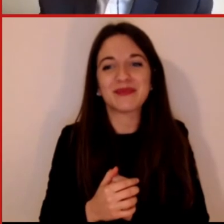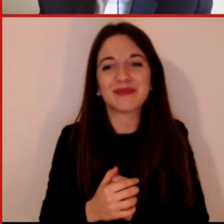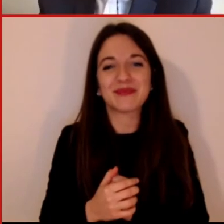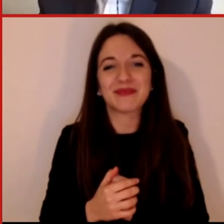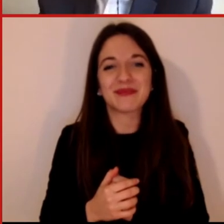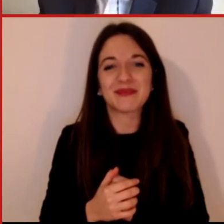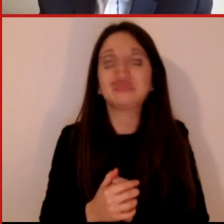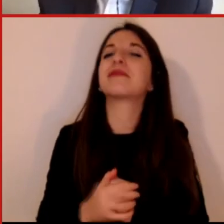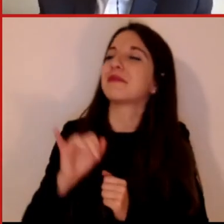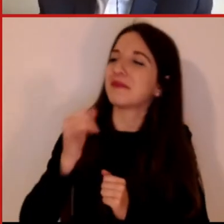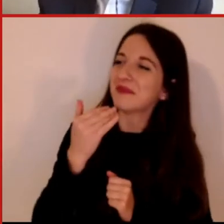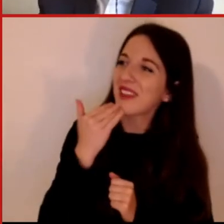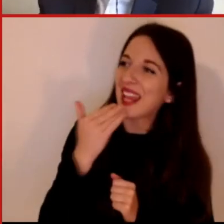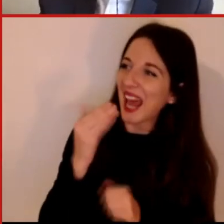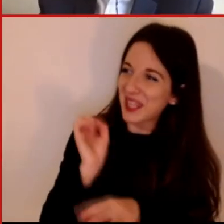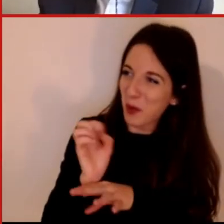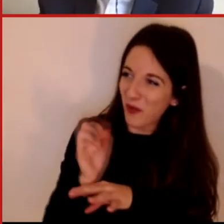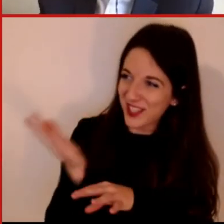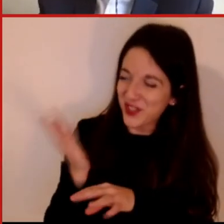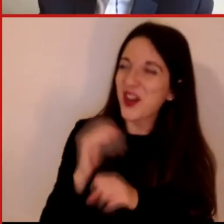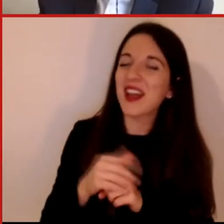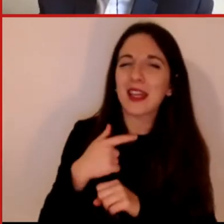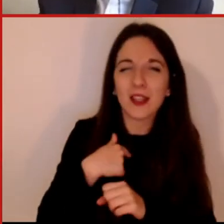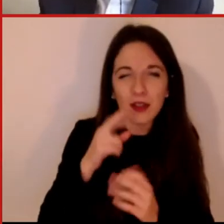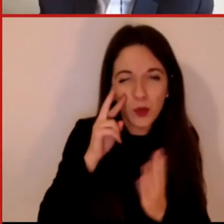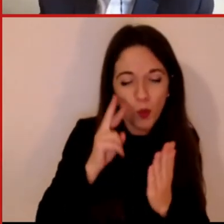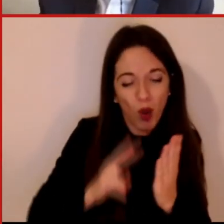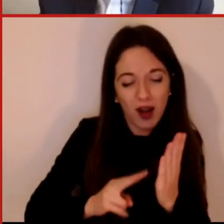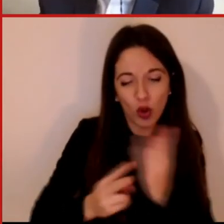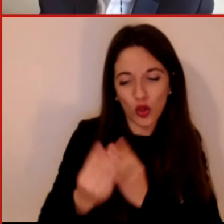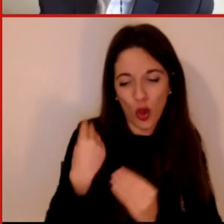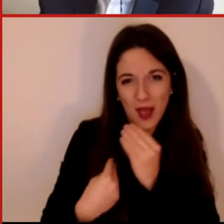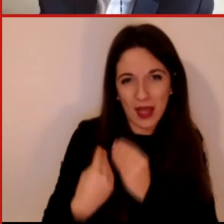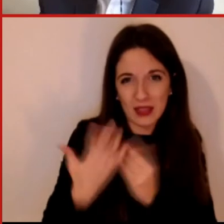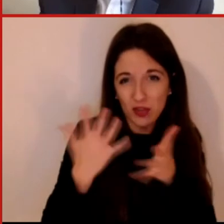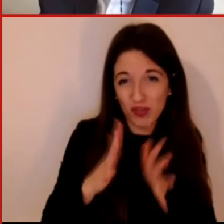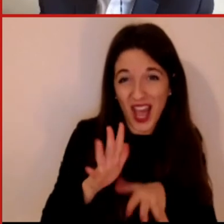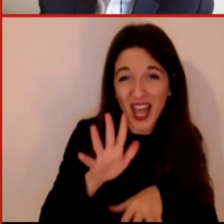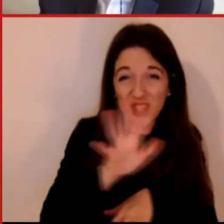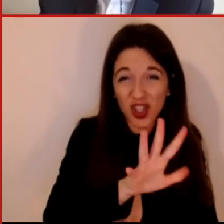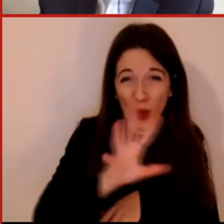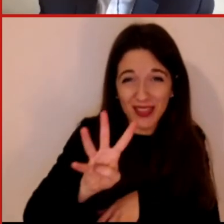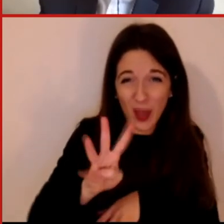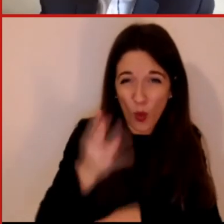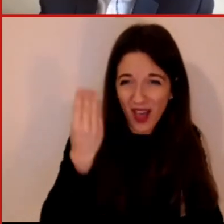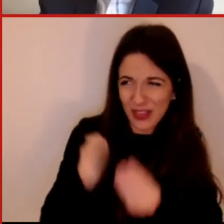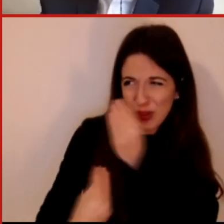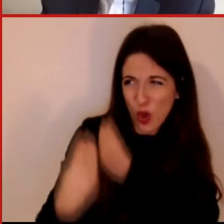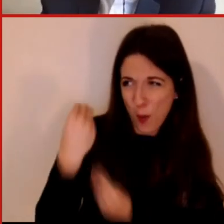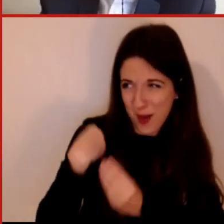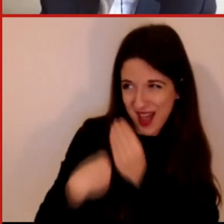domande che abbiamo ricevuto, sto guardando siamo già arrivati a 54 domande e quindi